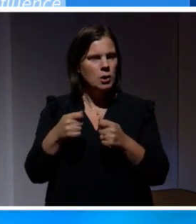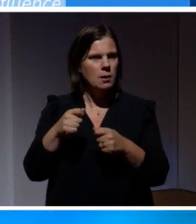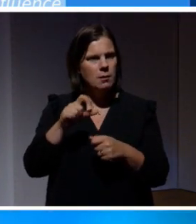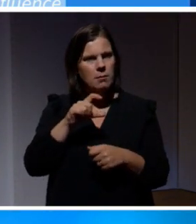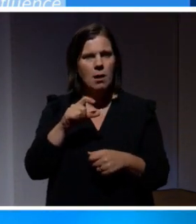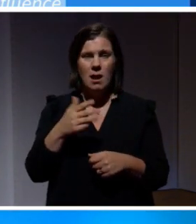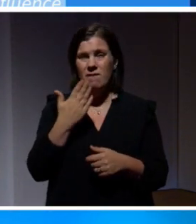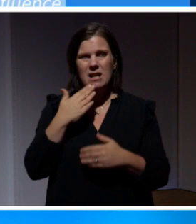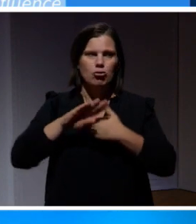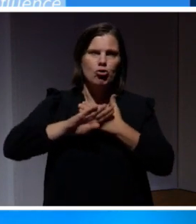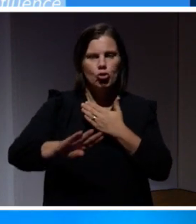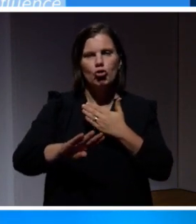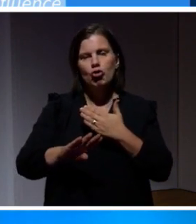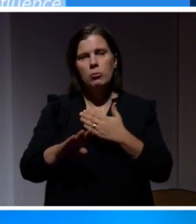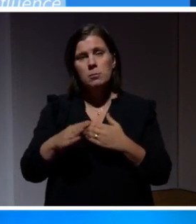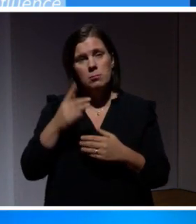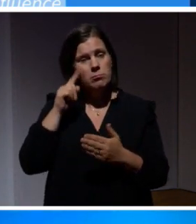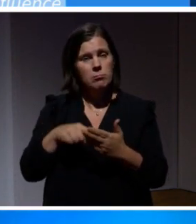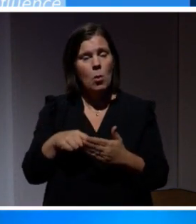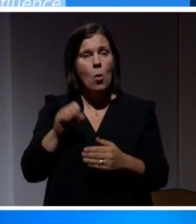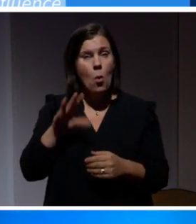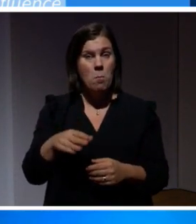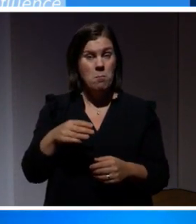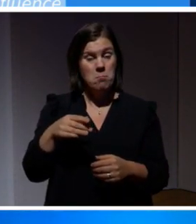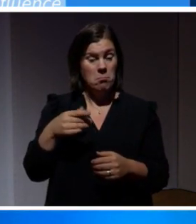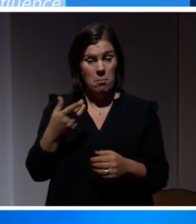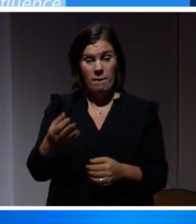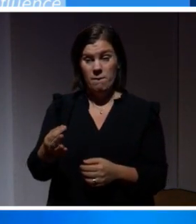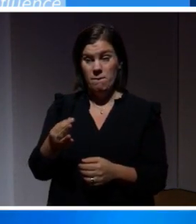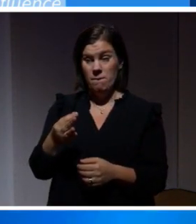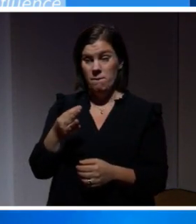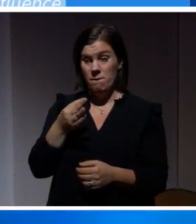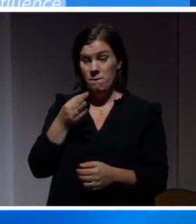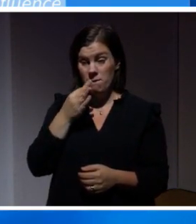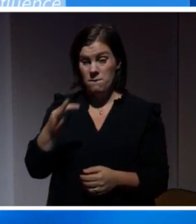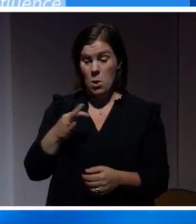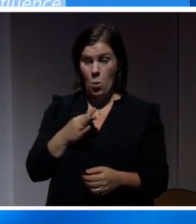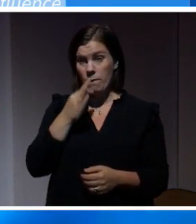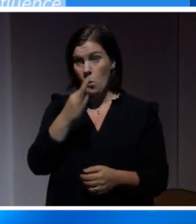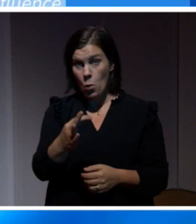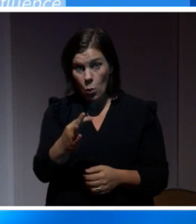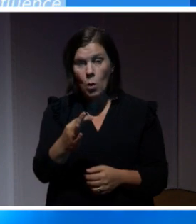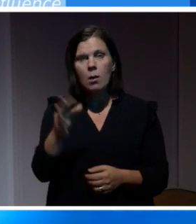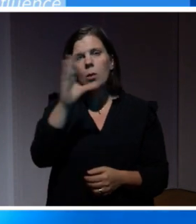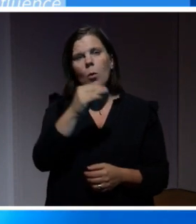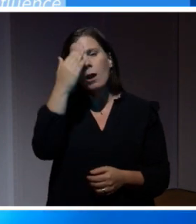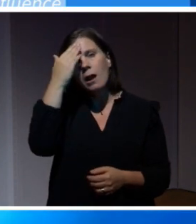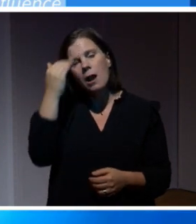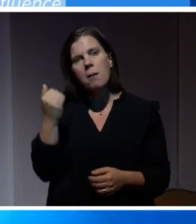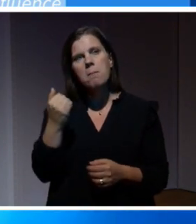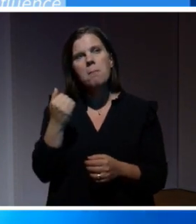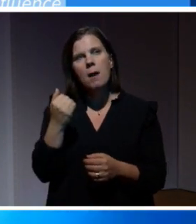åstadkomma med det här? Och om man ställer sig den här typen av frågor så kan man närma sig